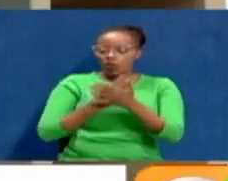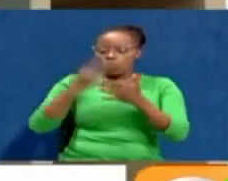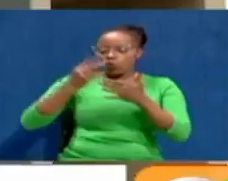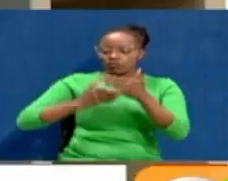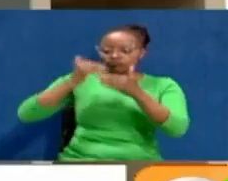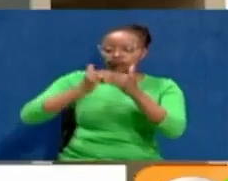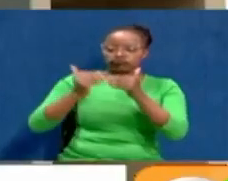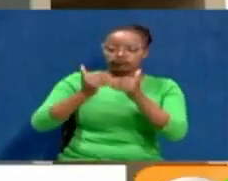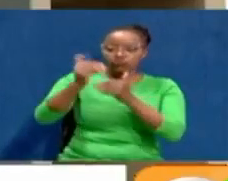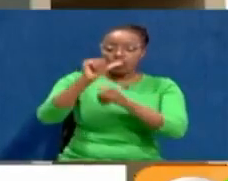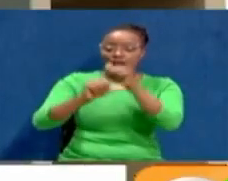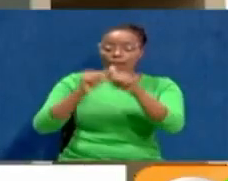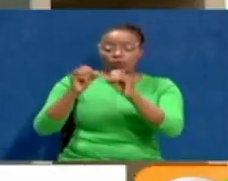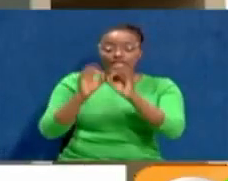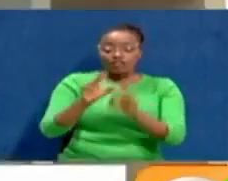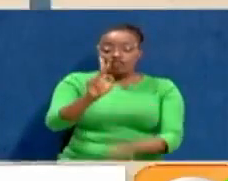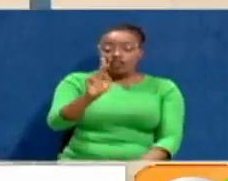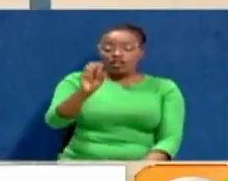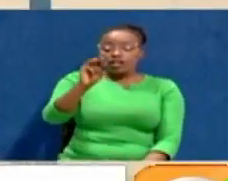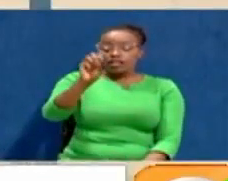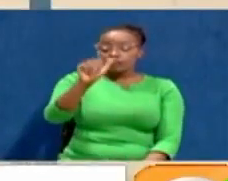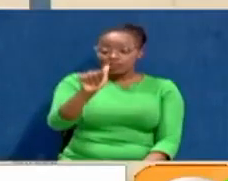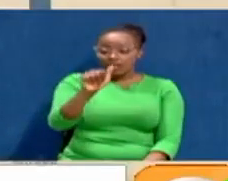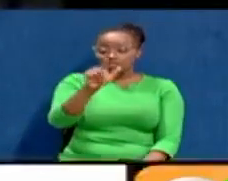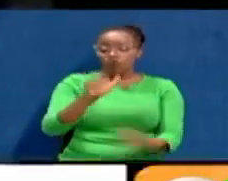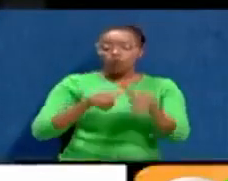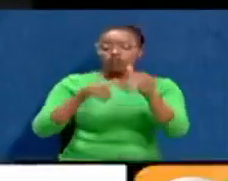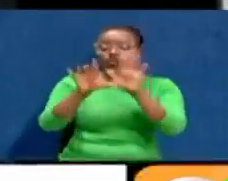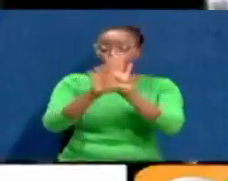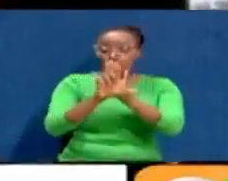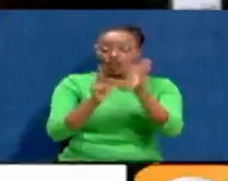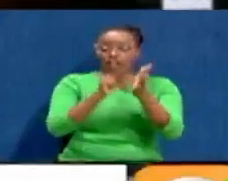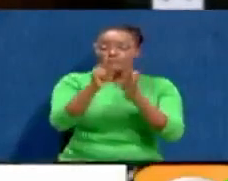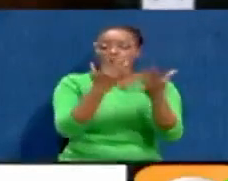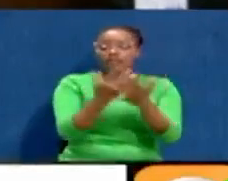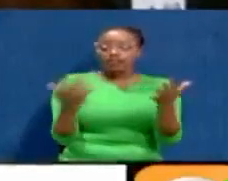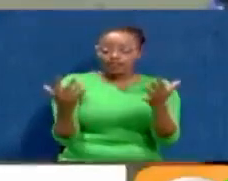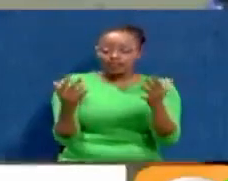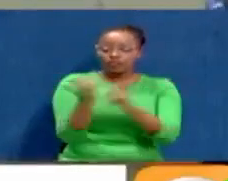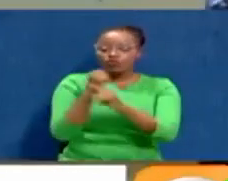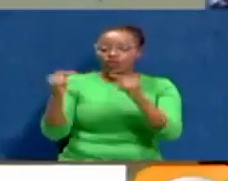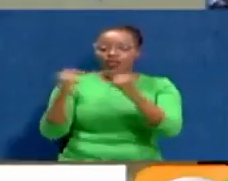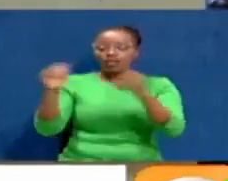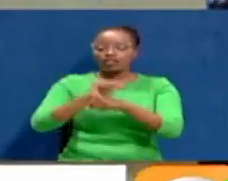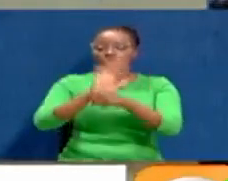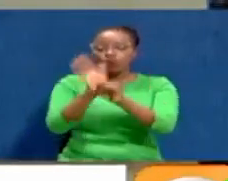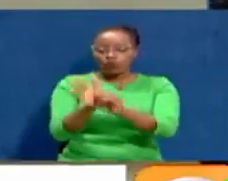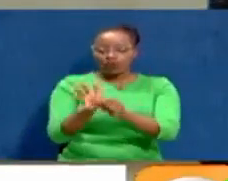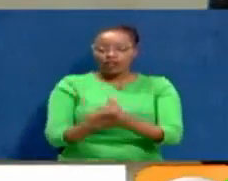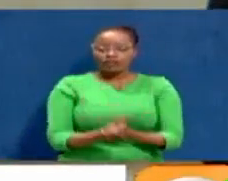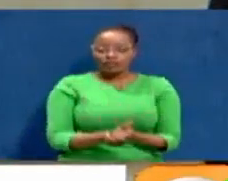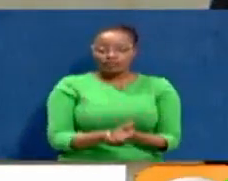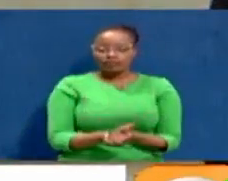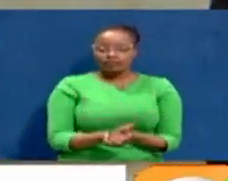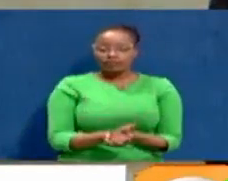mbili zijazo kuhusu iwapo Kemsa ilifuata sheria katika ununuzi wa vifaa vya kukabiliana na COVID-19.